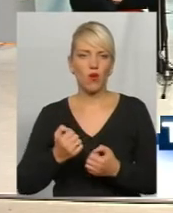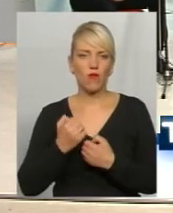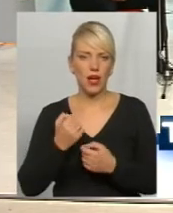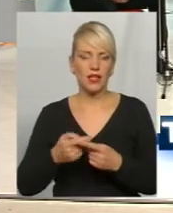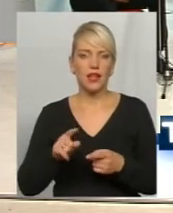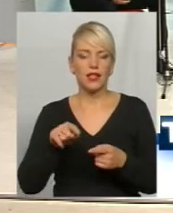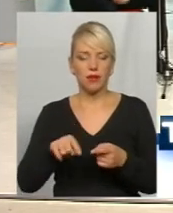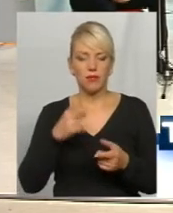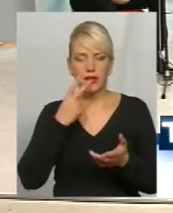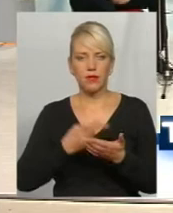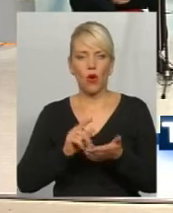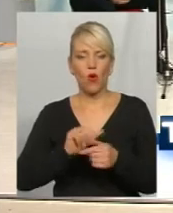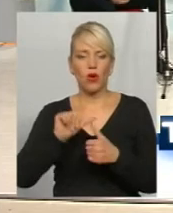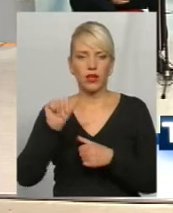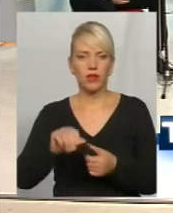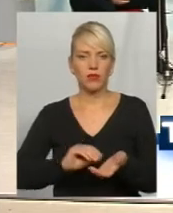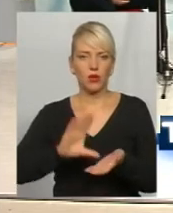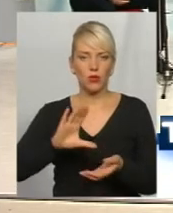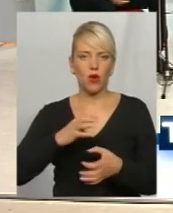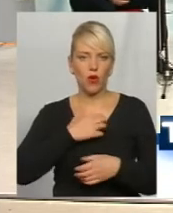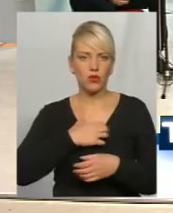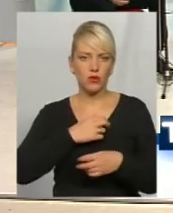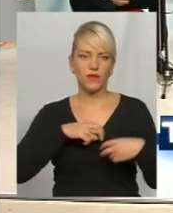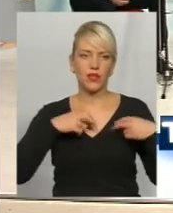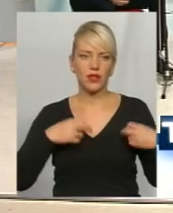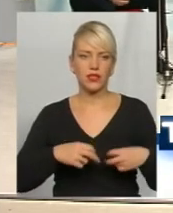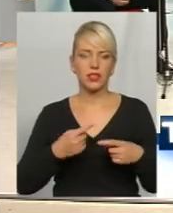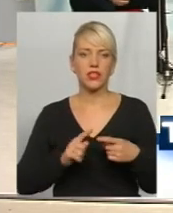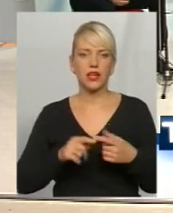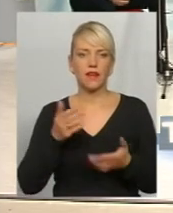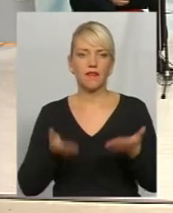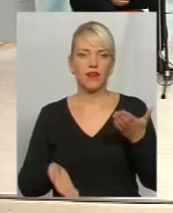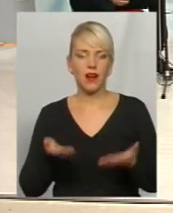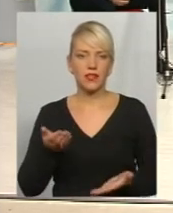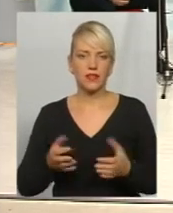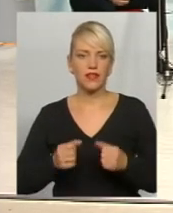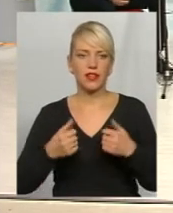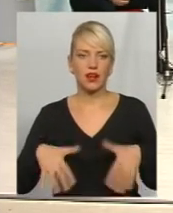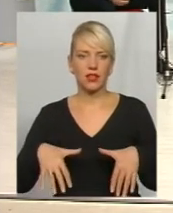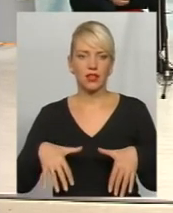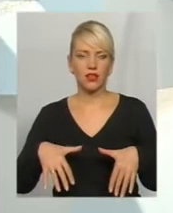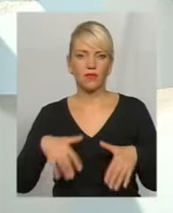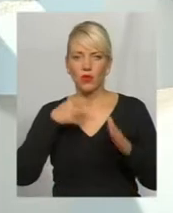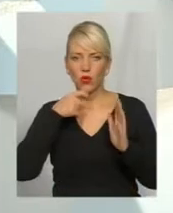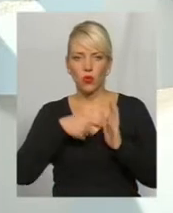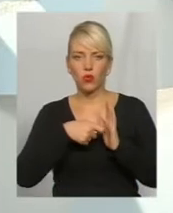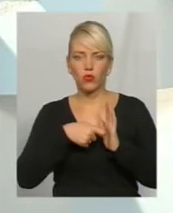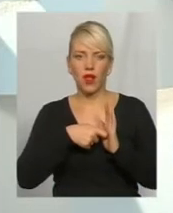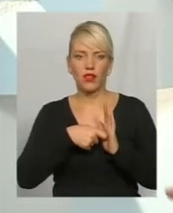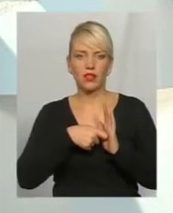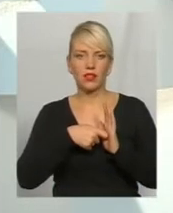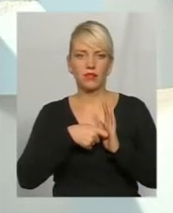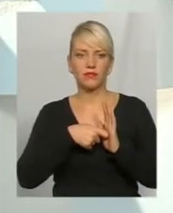ще і основний ризик – це в разі втрати годувальника, та